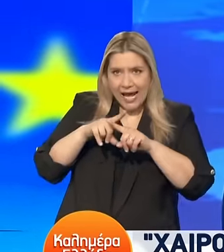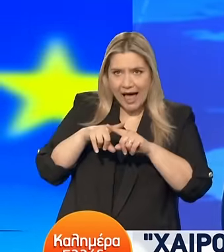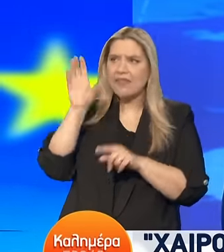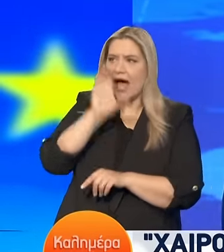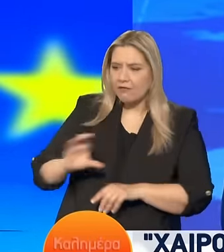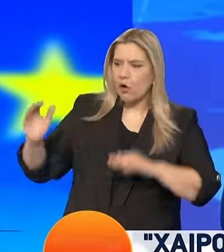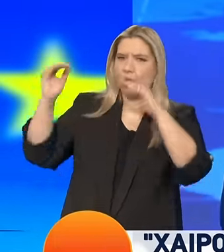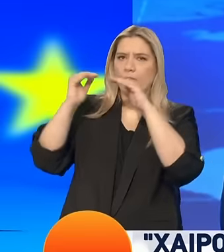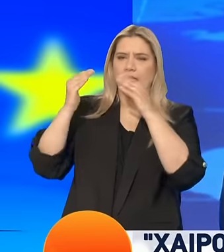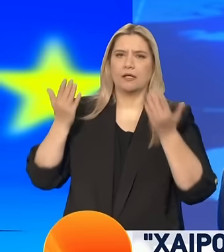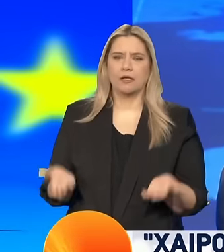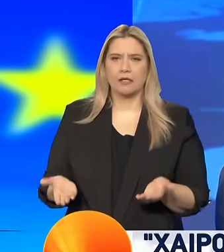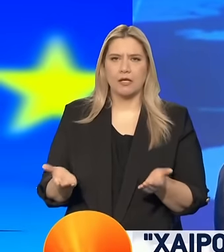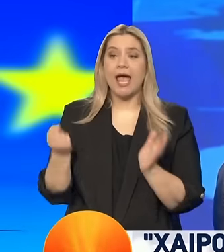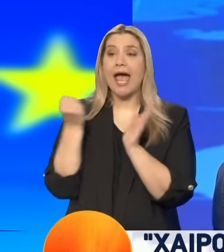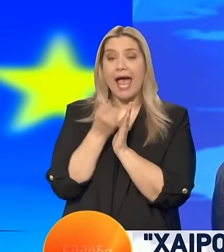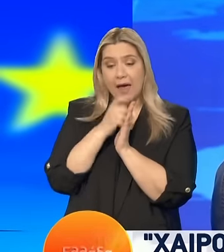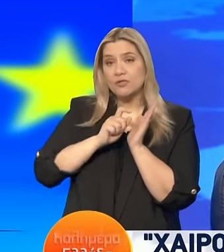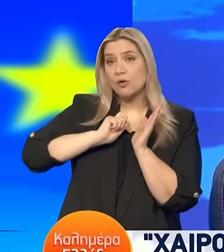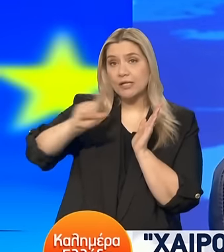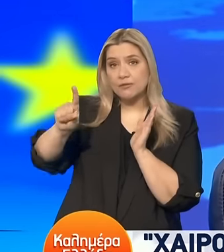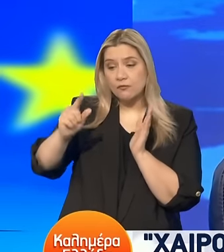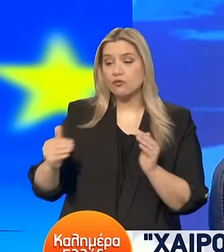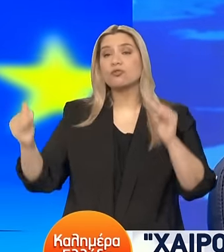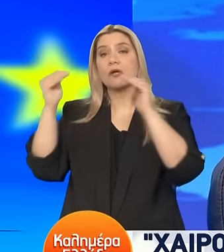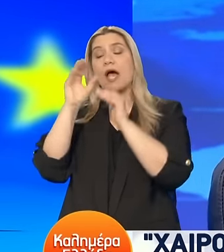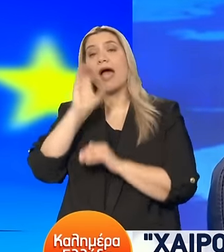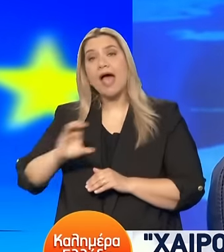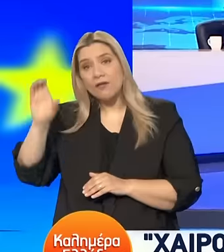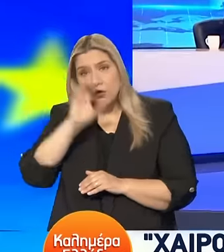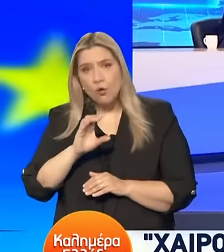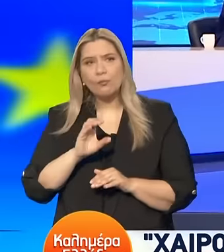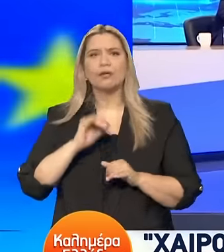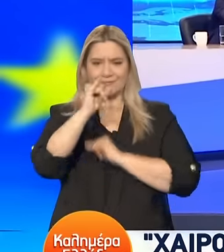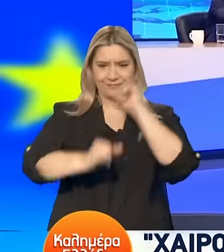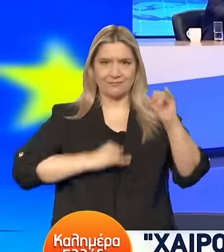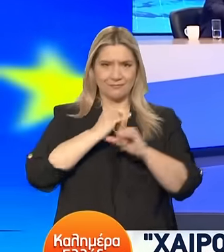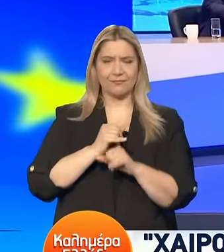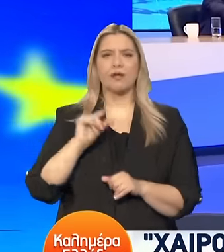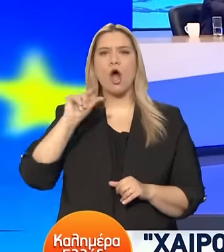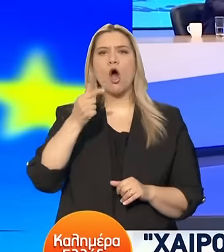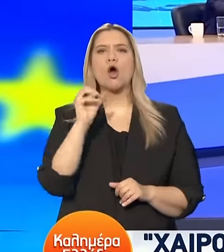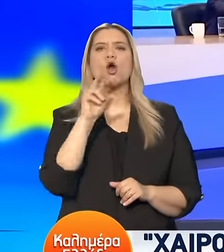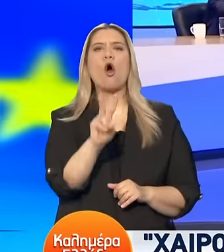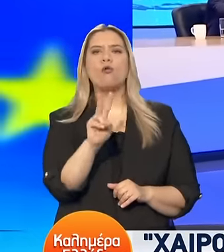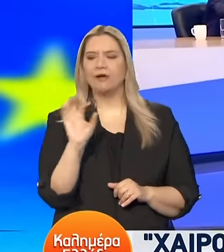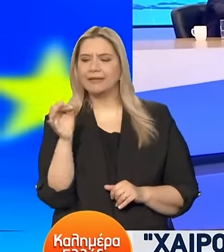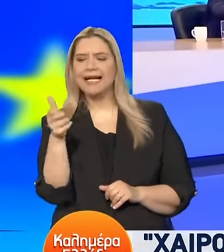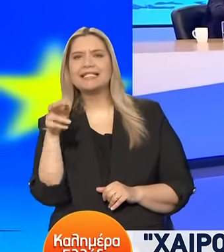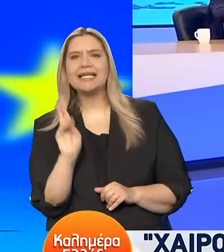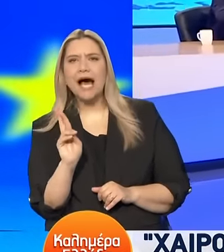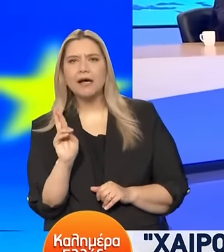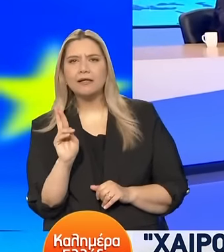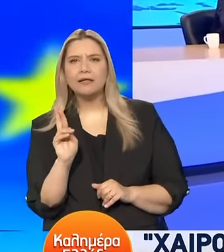Η επιστολική ψήφος Είναι Ευρώπη Το gav.gr Είναι Ευρώπη Η οργάνωση ενός τελικού